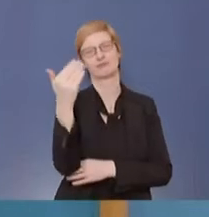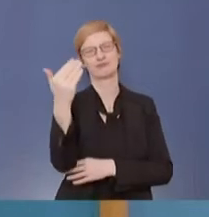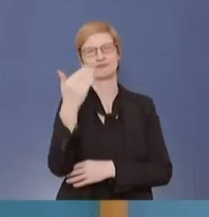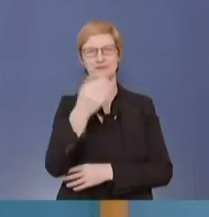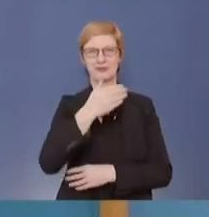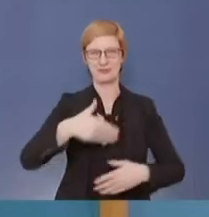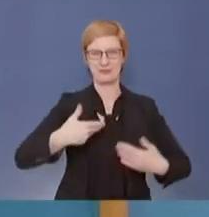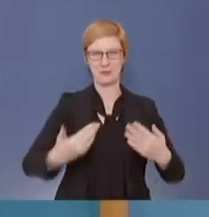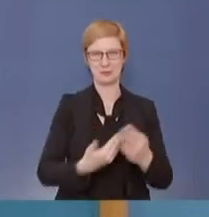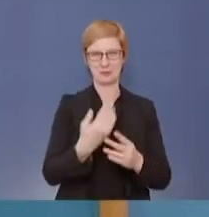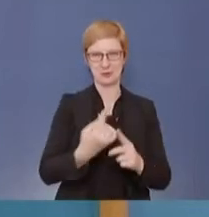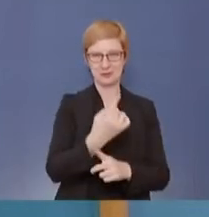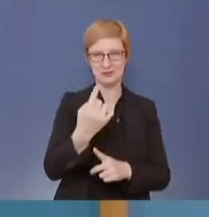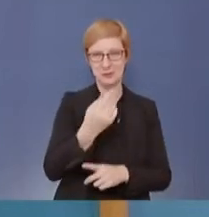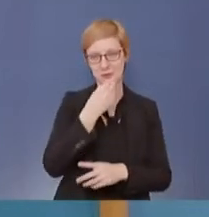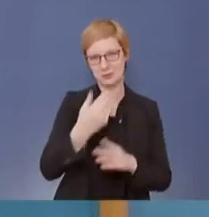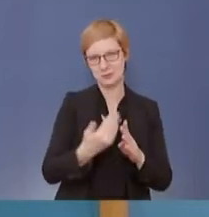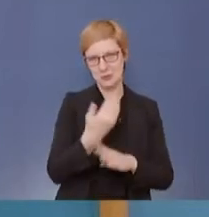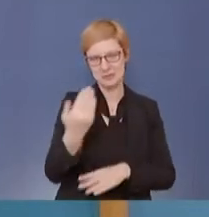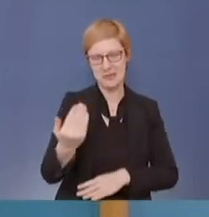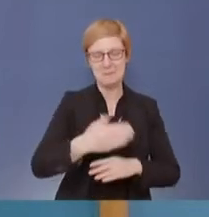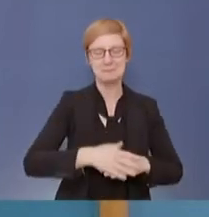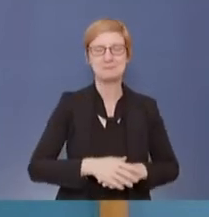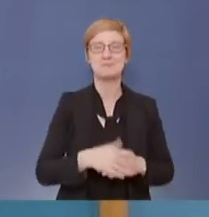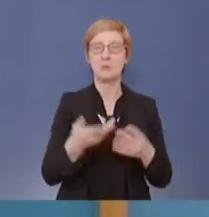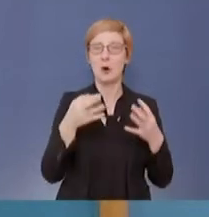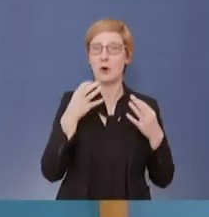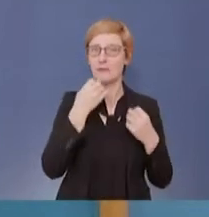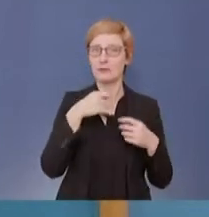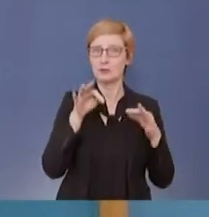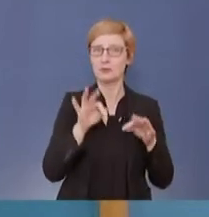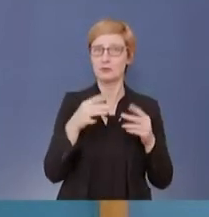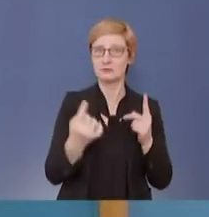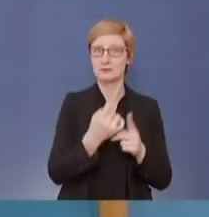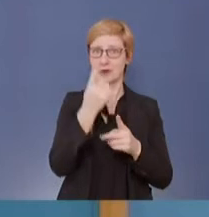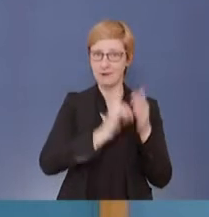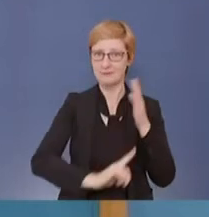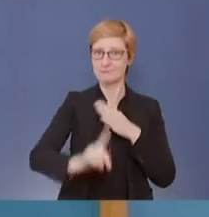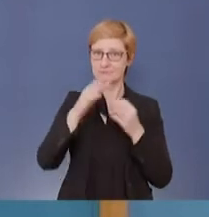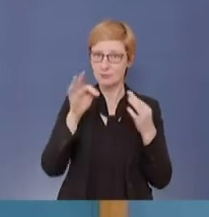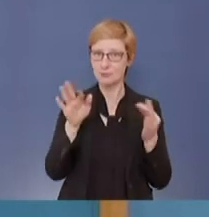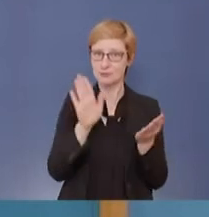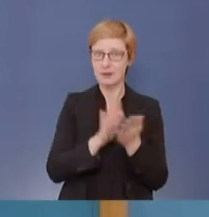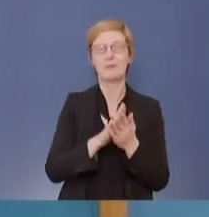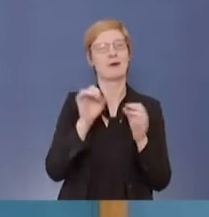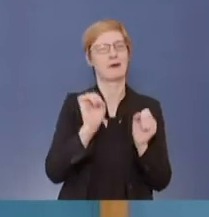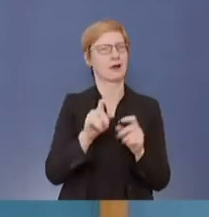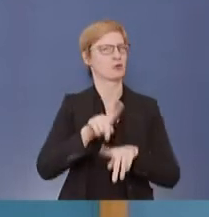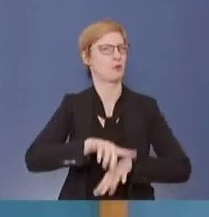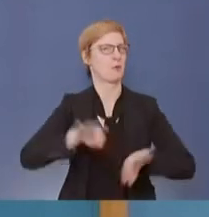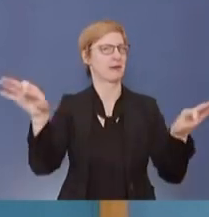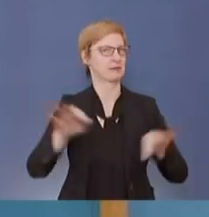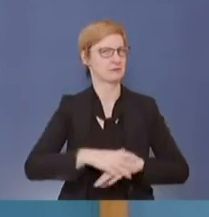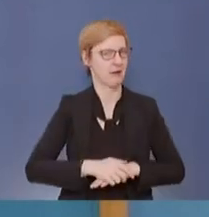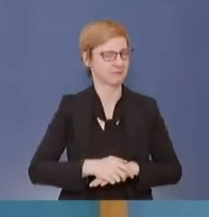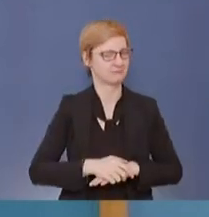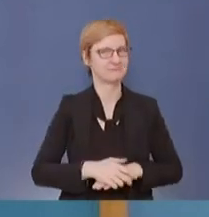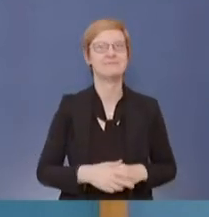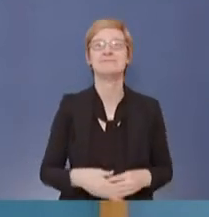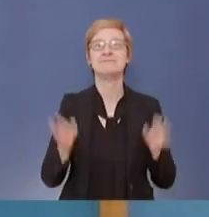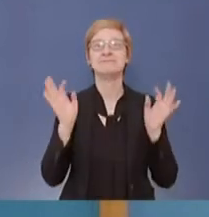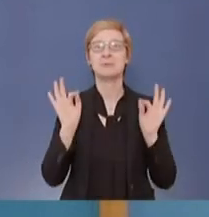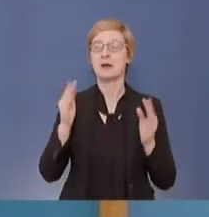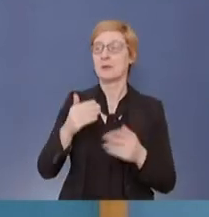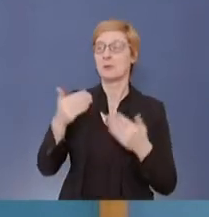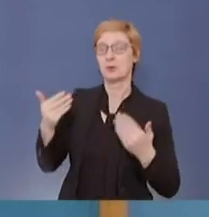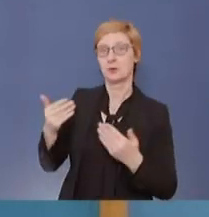Jedenfalls ein schönes neues Jahr. Kommen Sie gut rein, es kann nur besser werden. Ich begrüße den Regierungssprecher, dessen Seibert